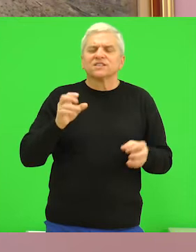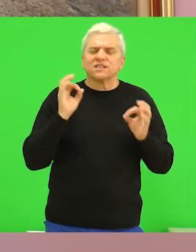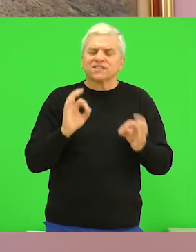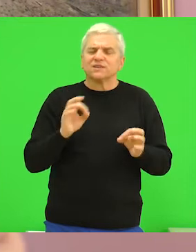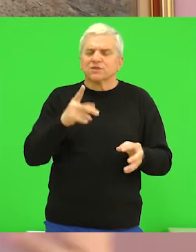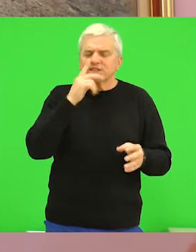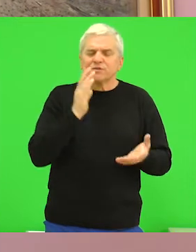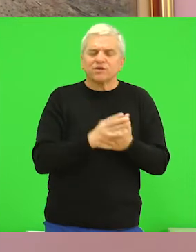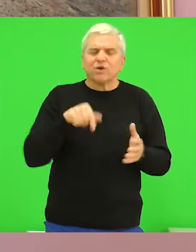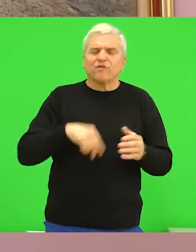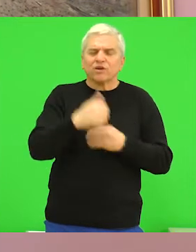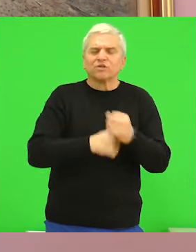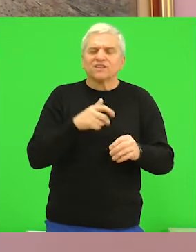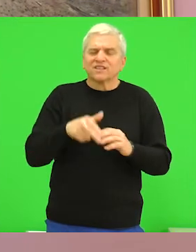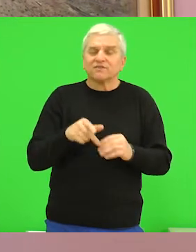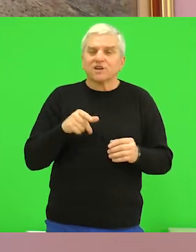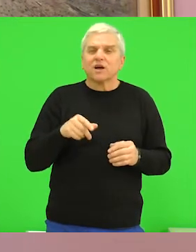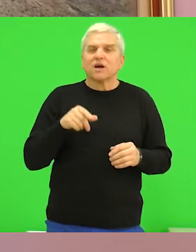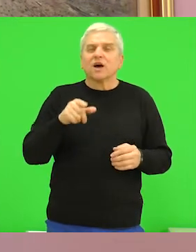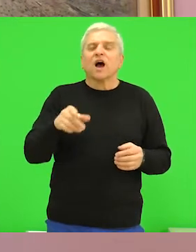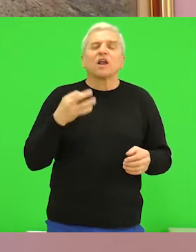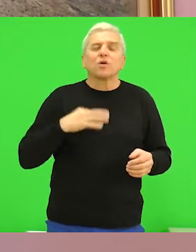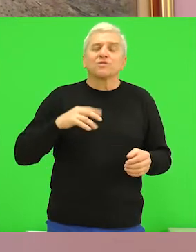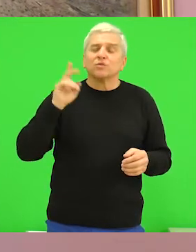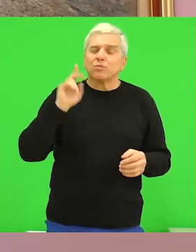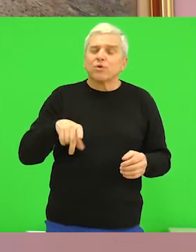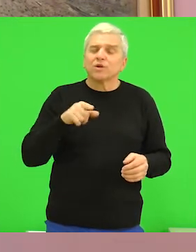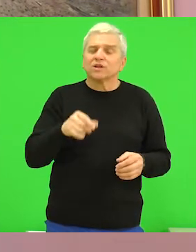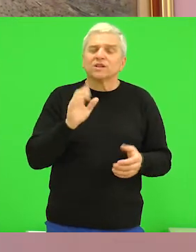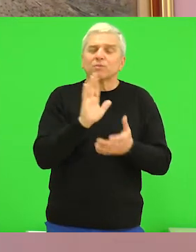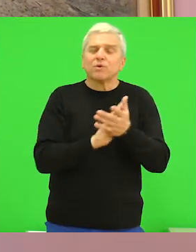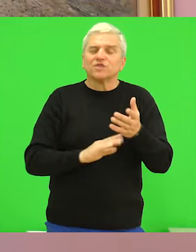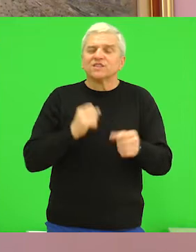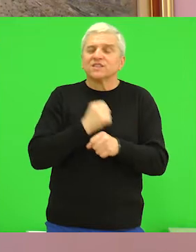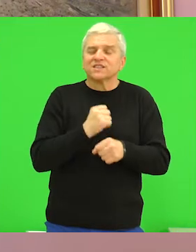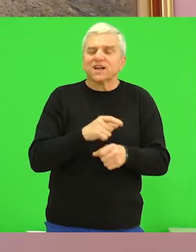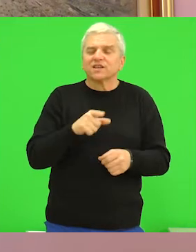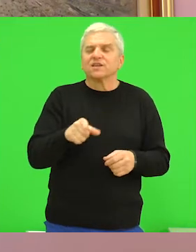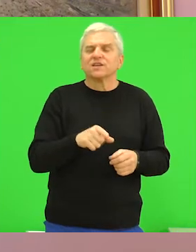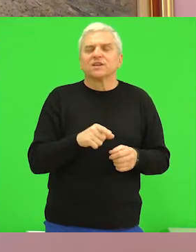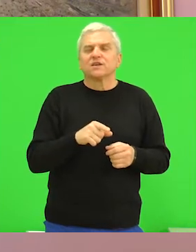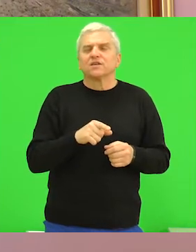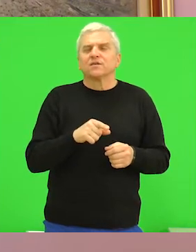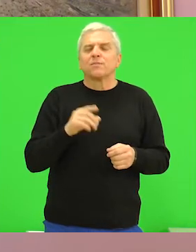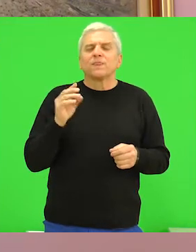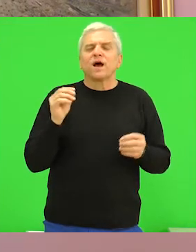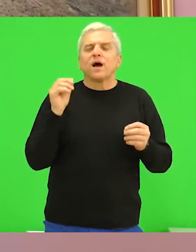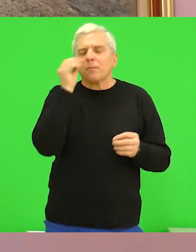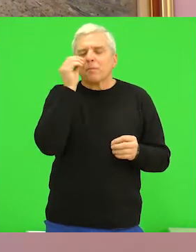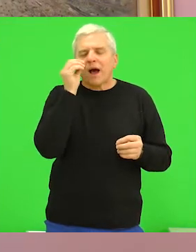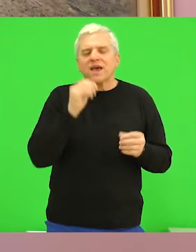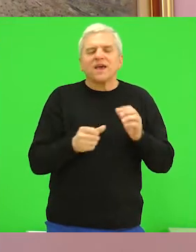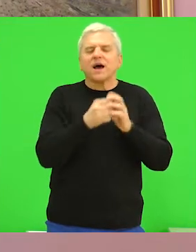čak da će ta ulica biti i završena ove godine, ali svakako mora biti, ta ulica mora početi da se radi negde možda maja